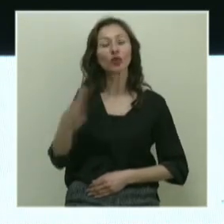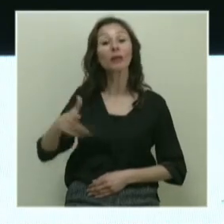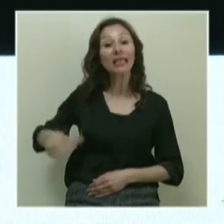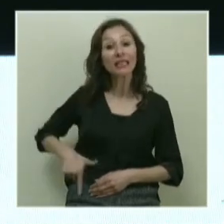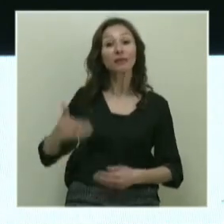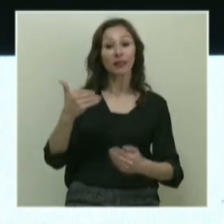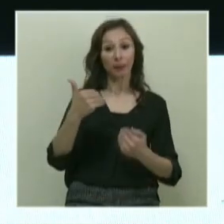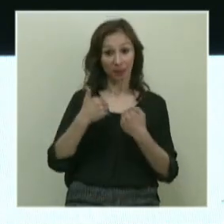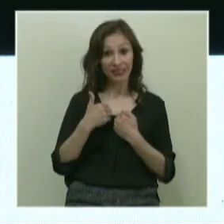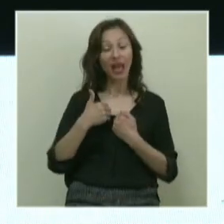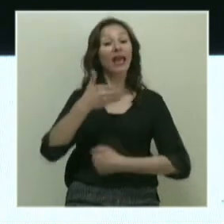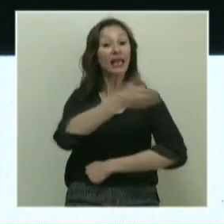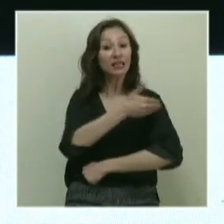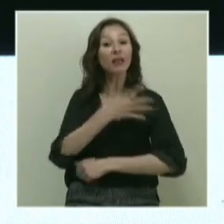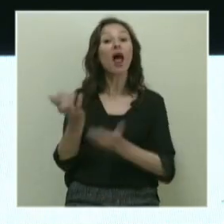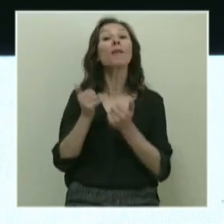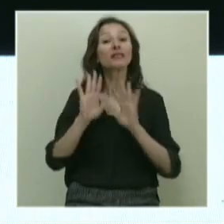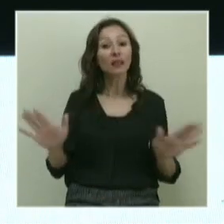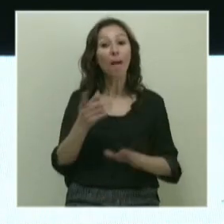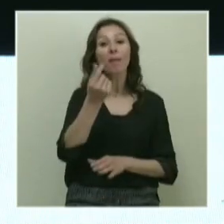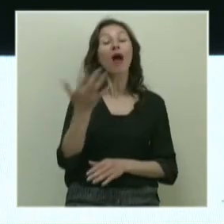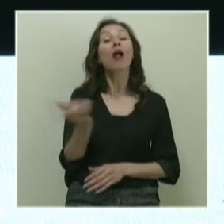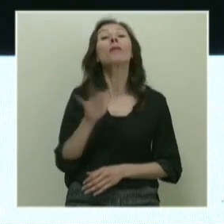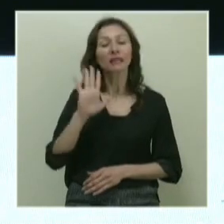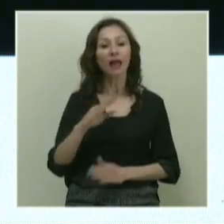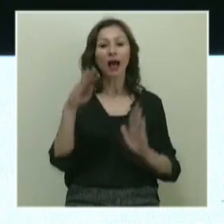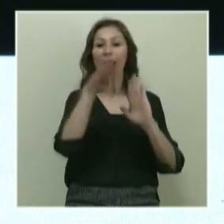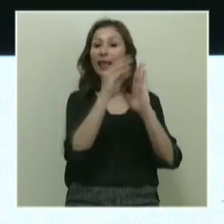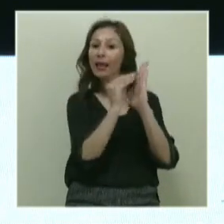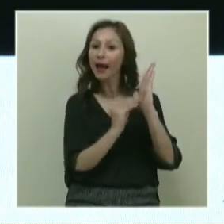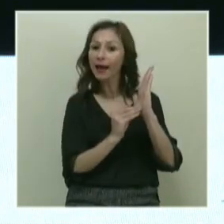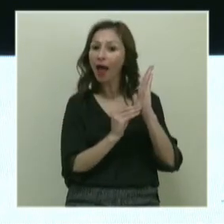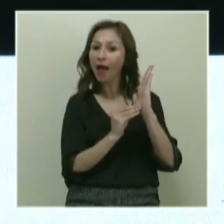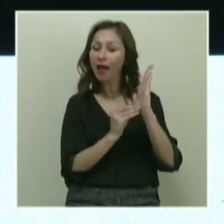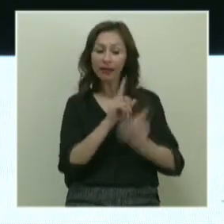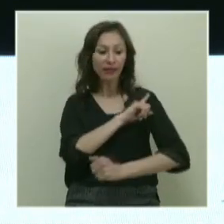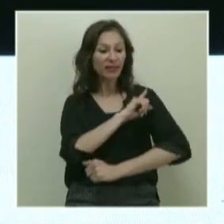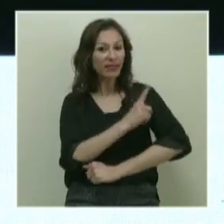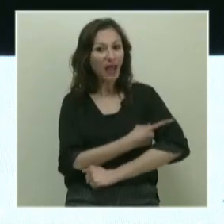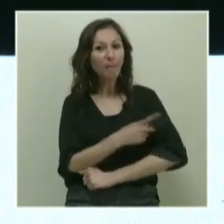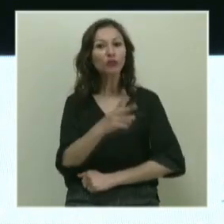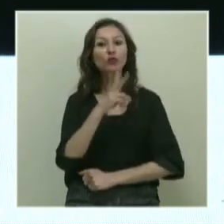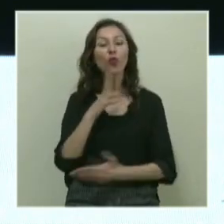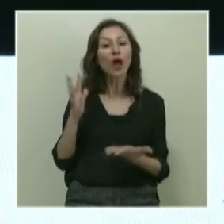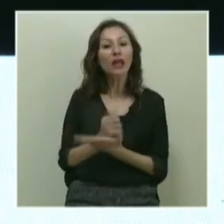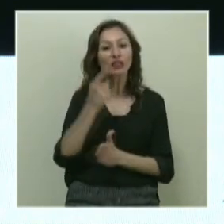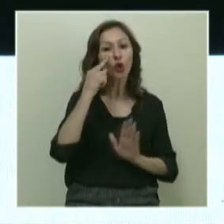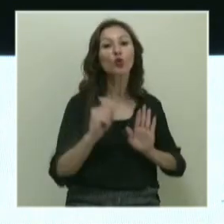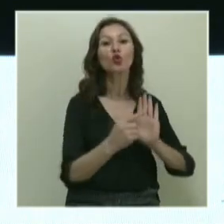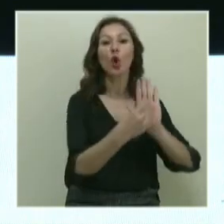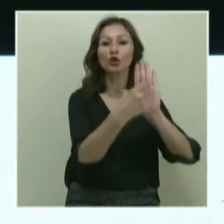hizmet almasa da para almasa da ilkelerine sahip çıkmanın direnmenin sonunda kazanıldığını